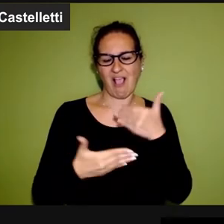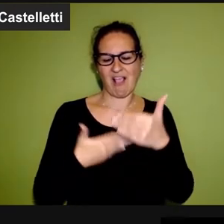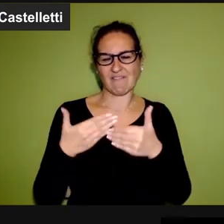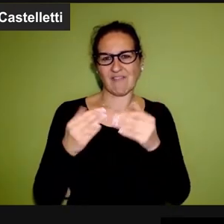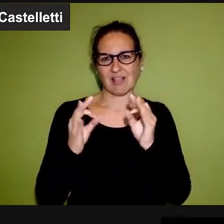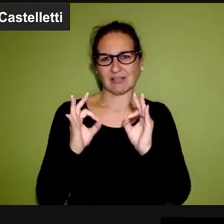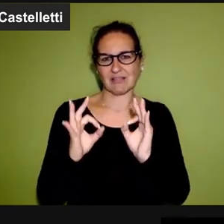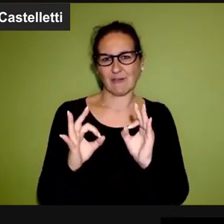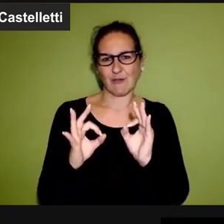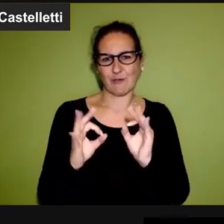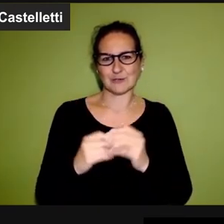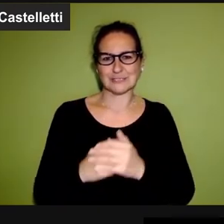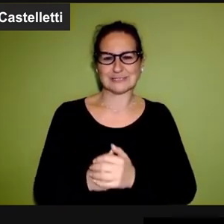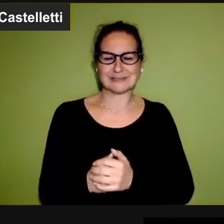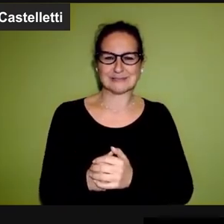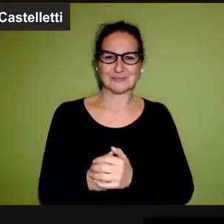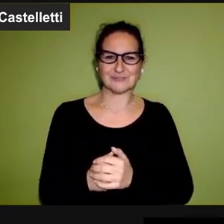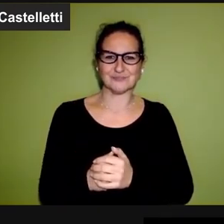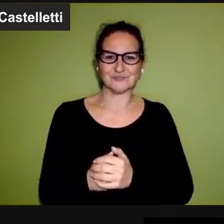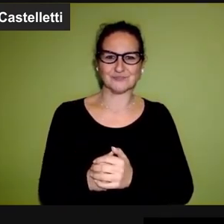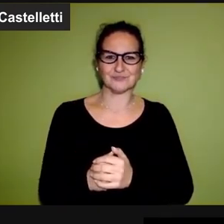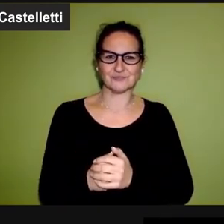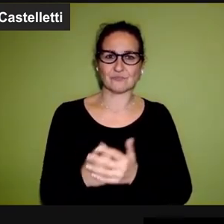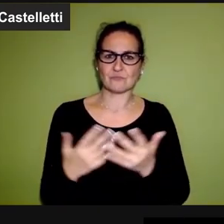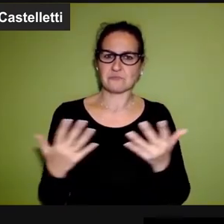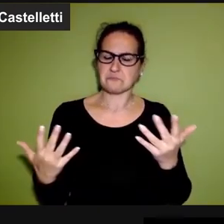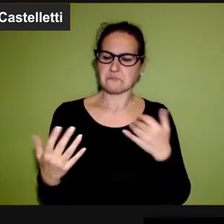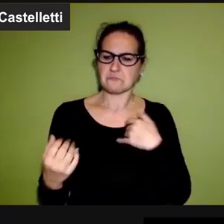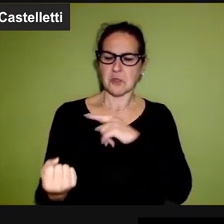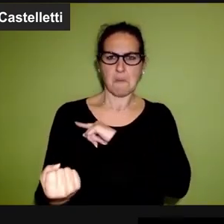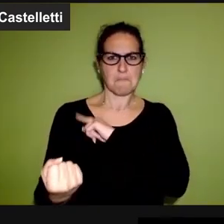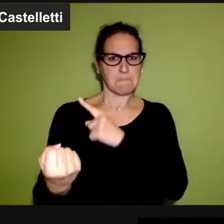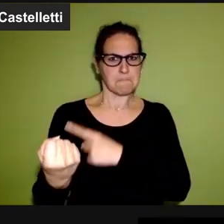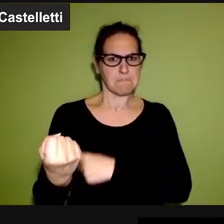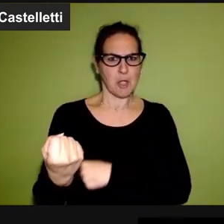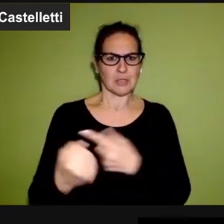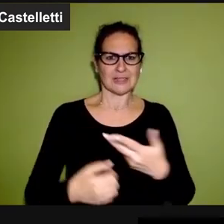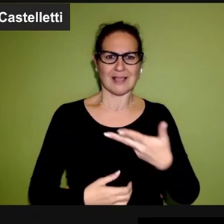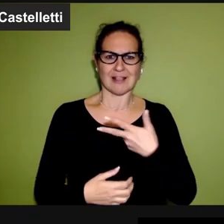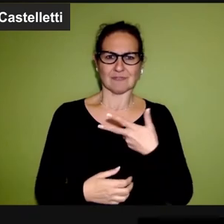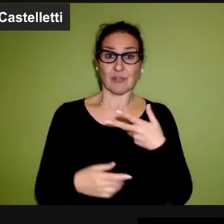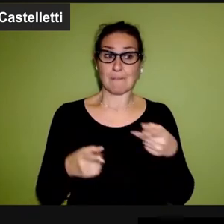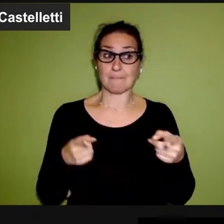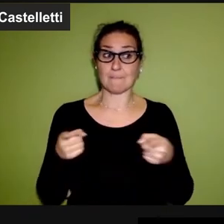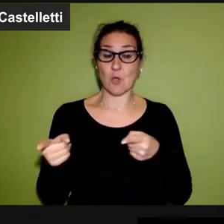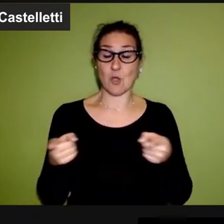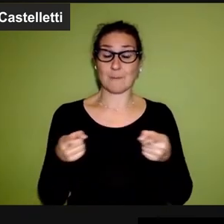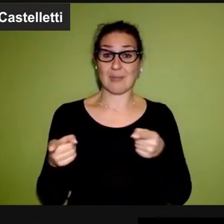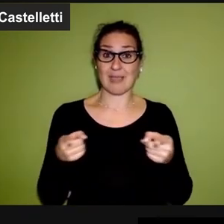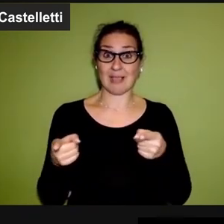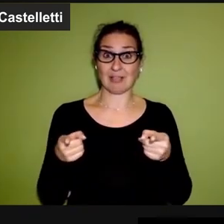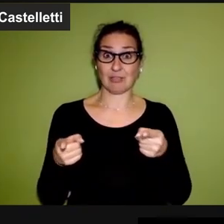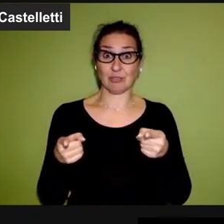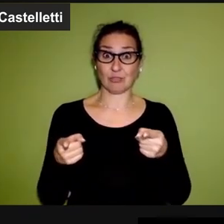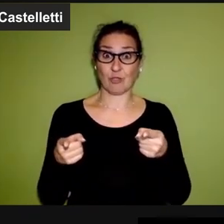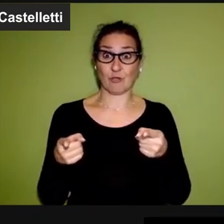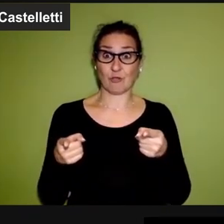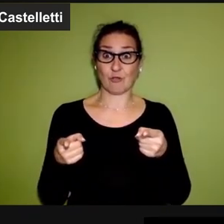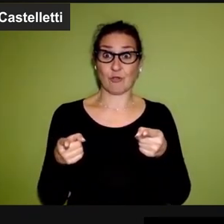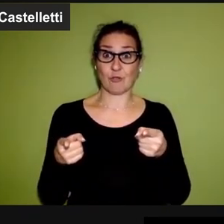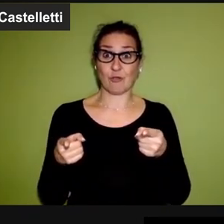posizioni, ma comunque le sostengono, hanno il potere dalla loro parte per ora, hanno